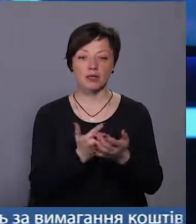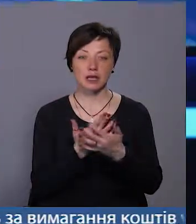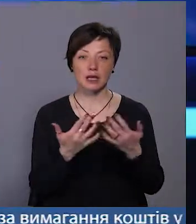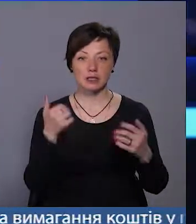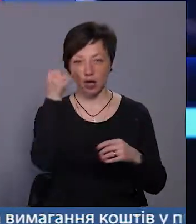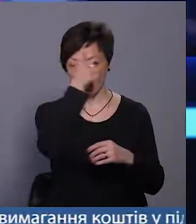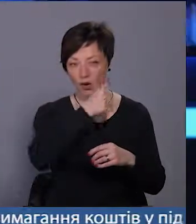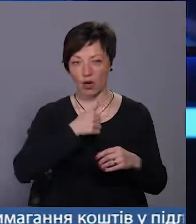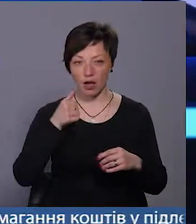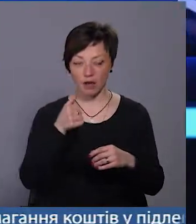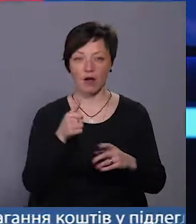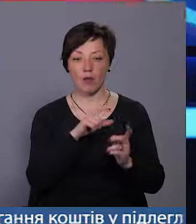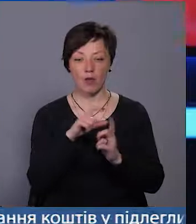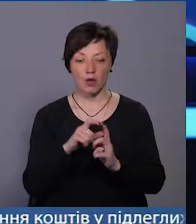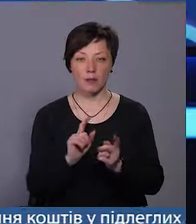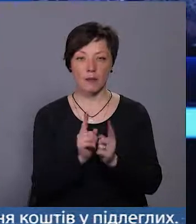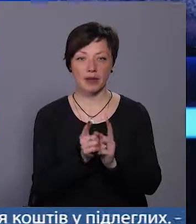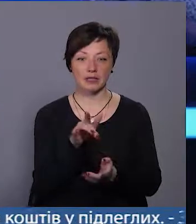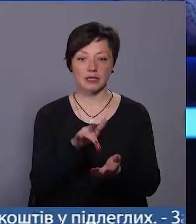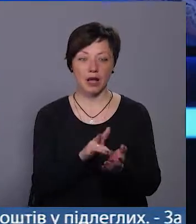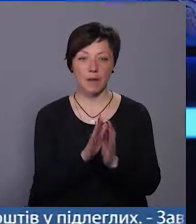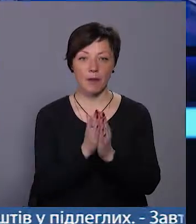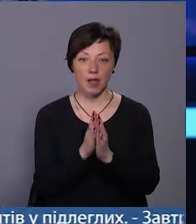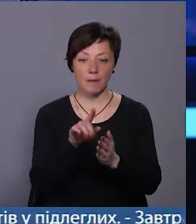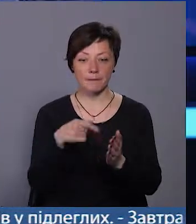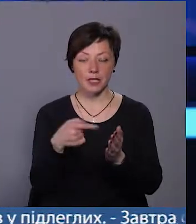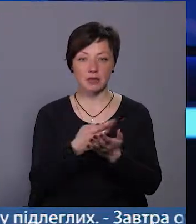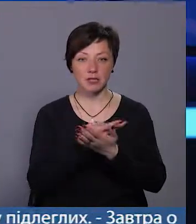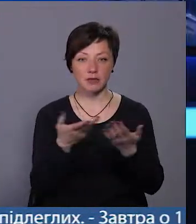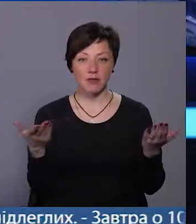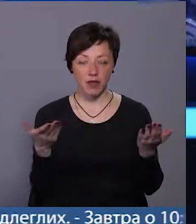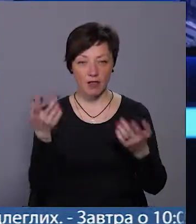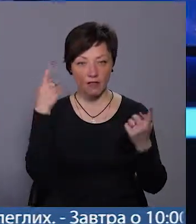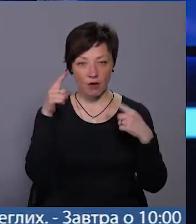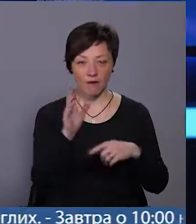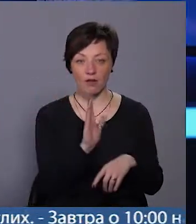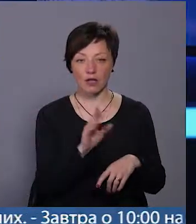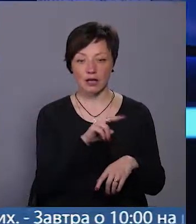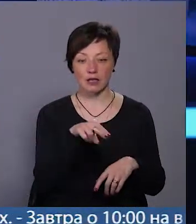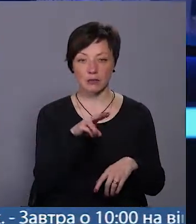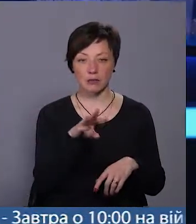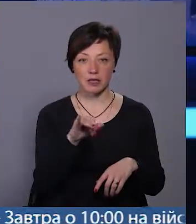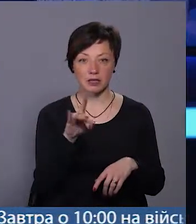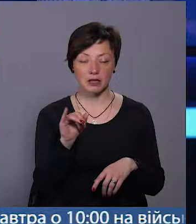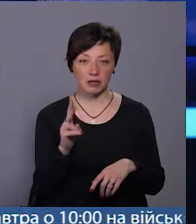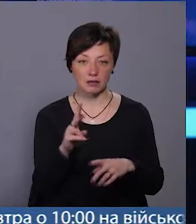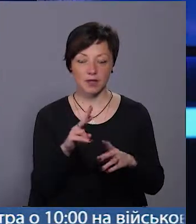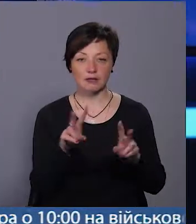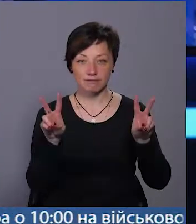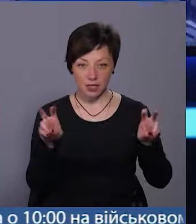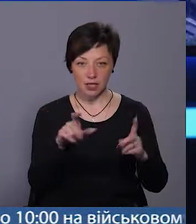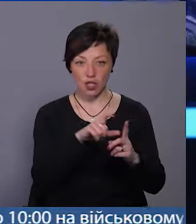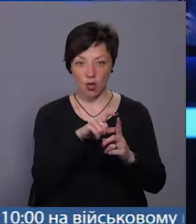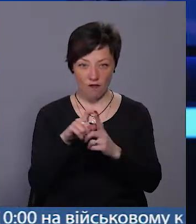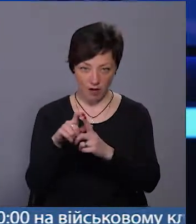проза та переклади. У Центральній бібліотеці міста презентували збірку творів Володимира Дмитрика «Слова. Сила,